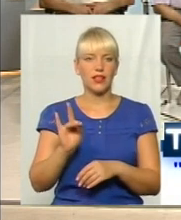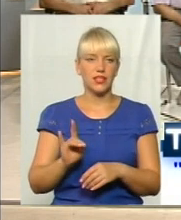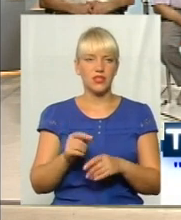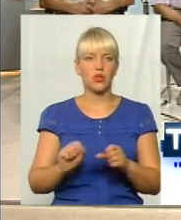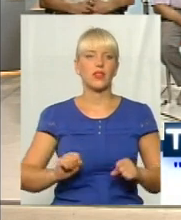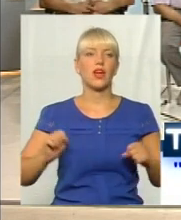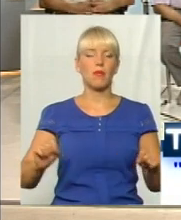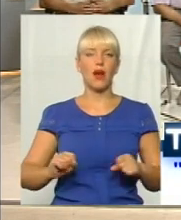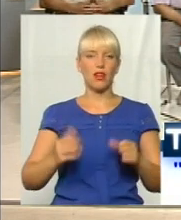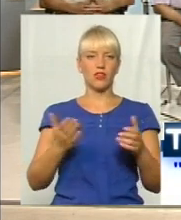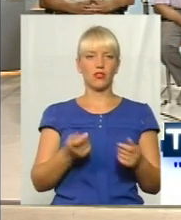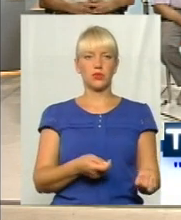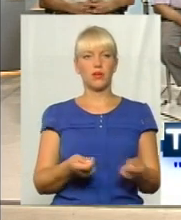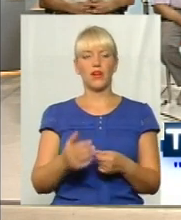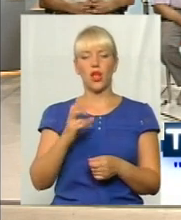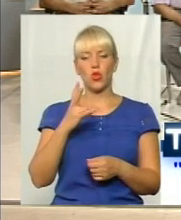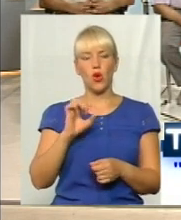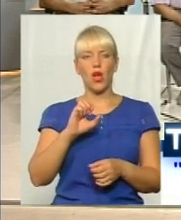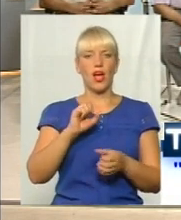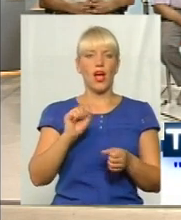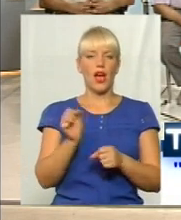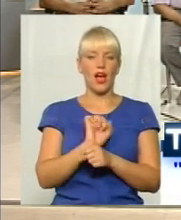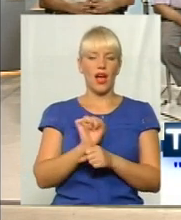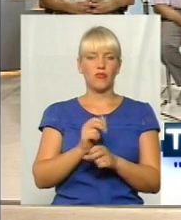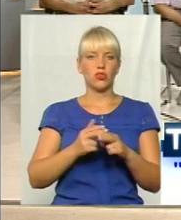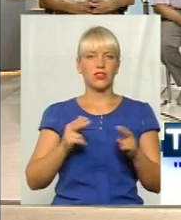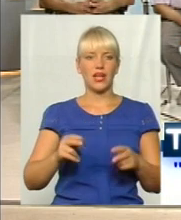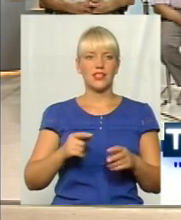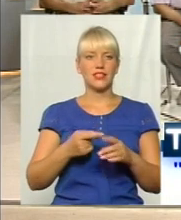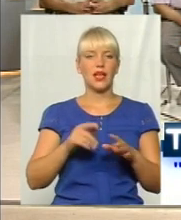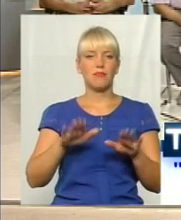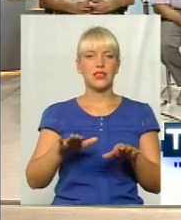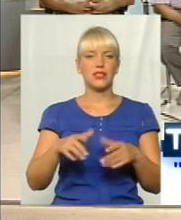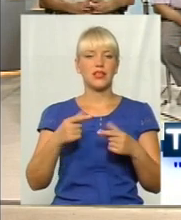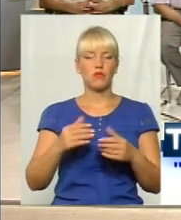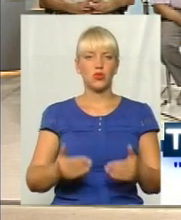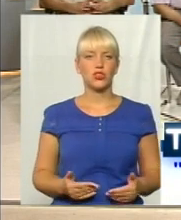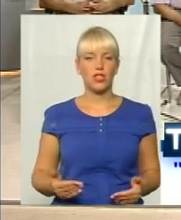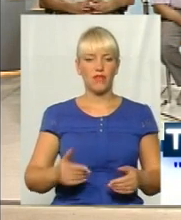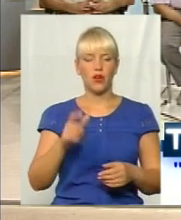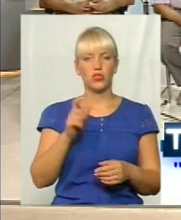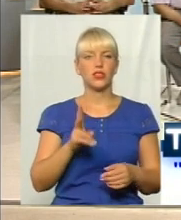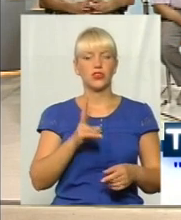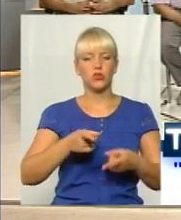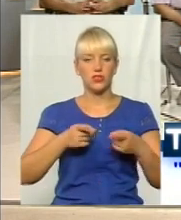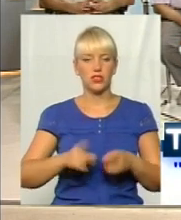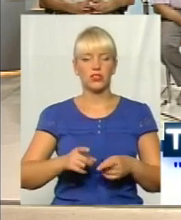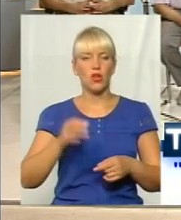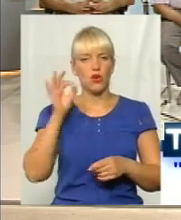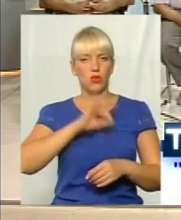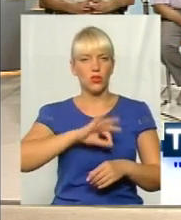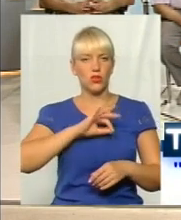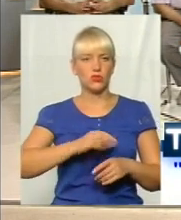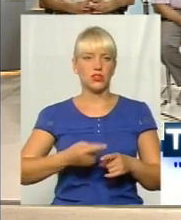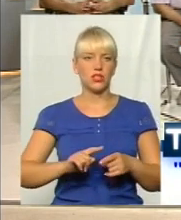намагаються якось перевезти. Але автостанції, зупинки, там, де проживає людина, яка дійсно постійно користується, це